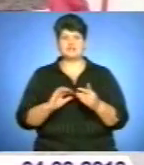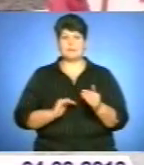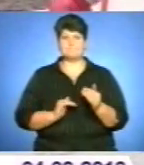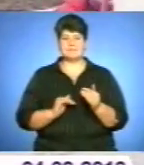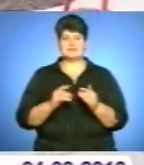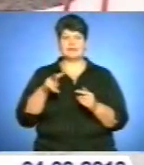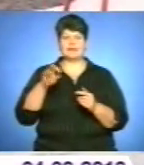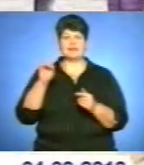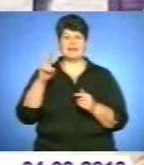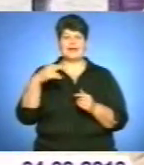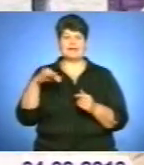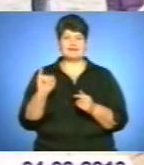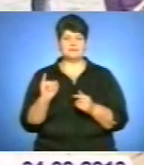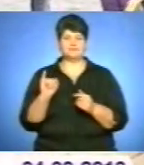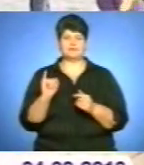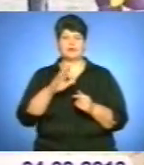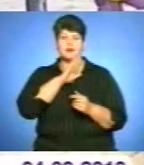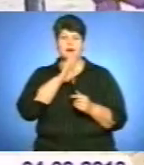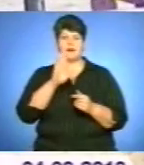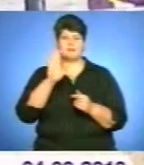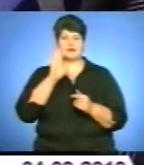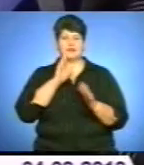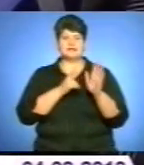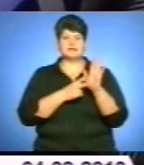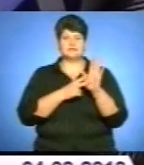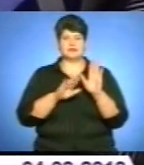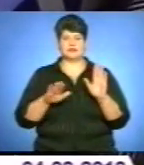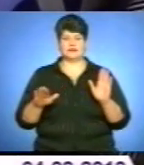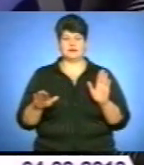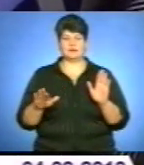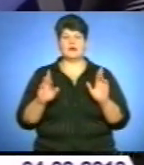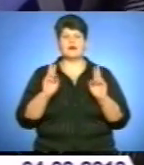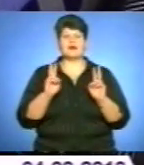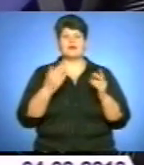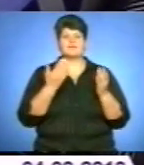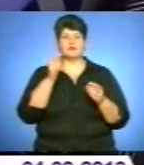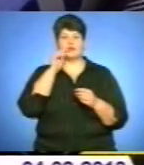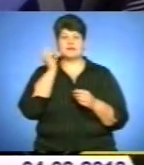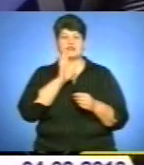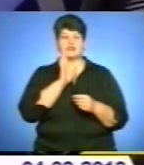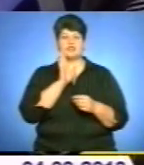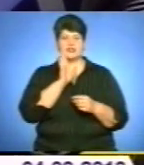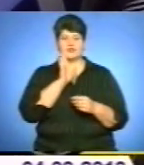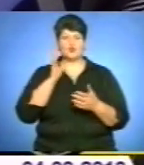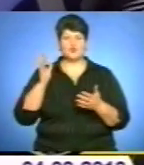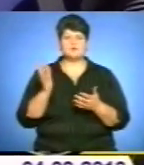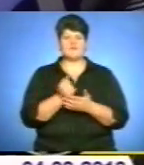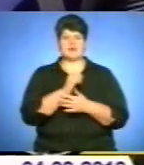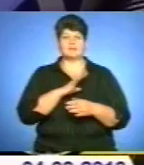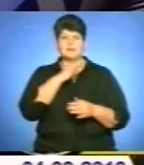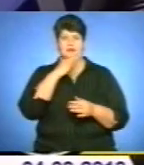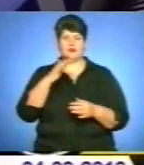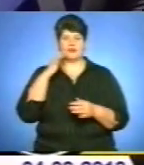одеситка Олена Ніколаєнко – мати сімох дітлахів. Як ви, українські жінки, успіюєте бути многодетними матерями,